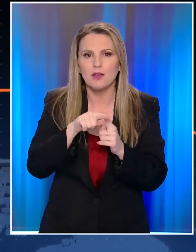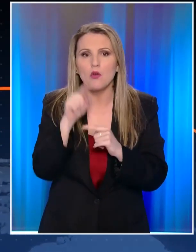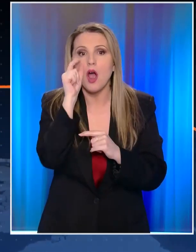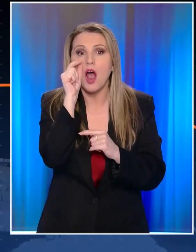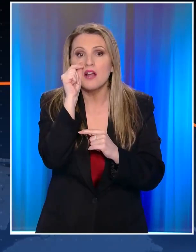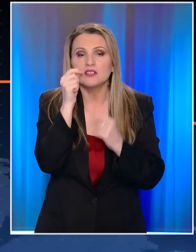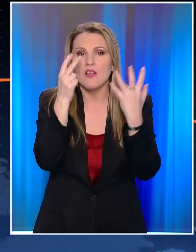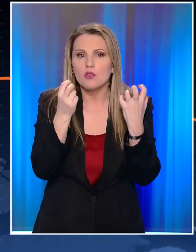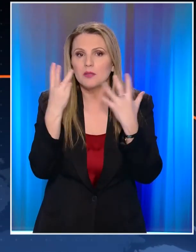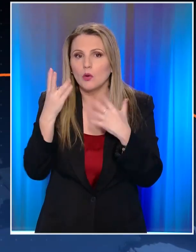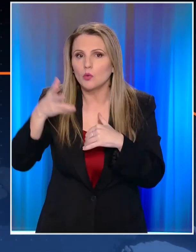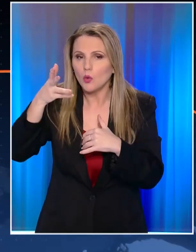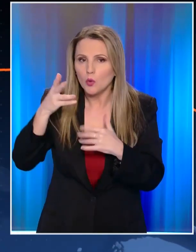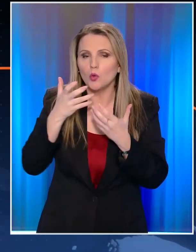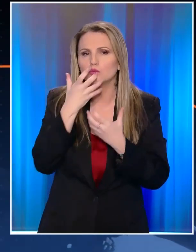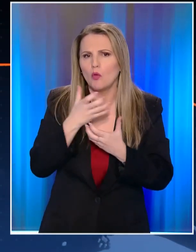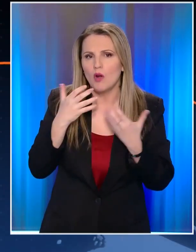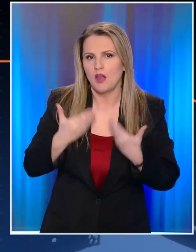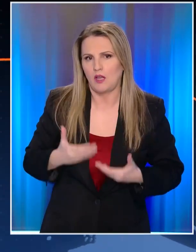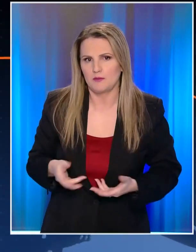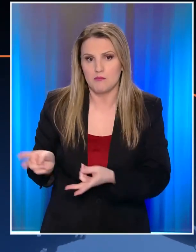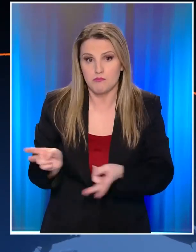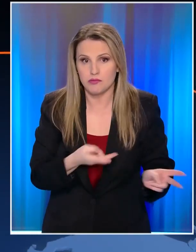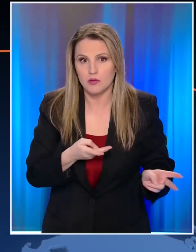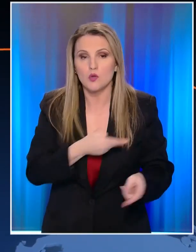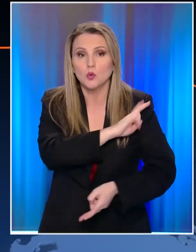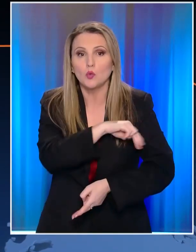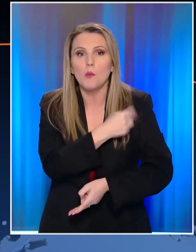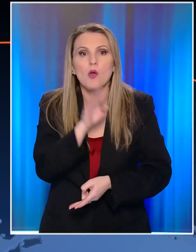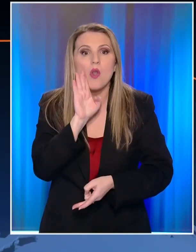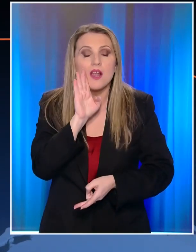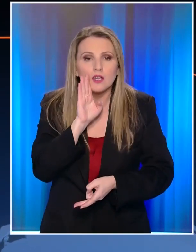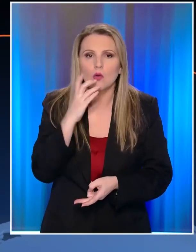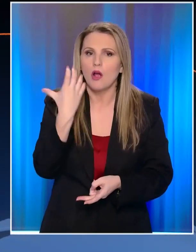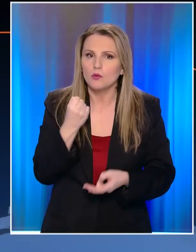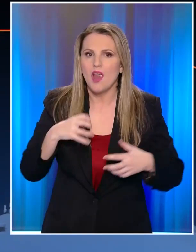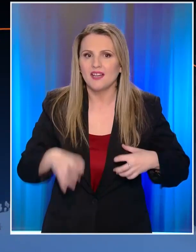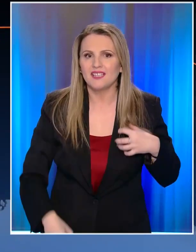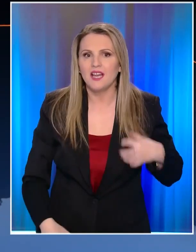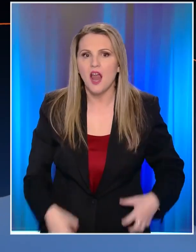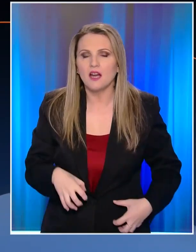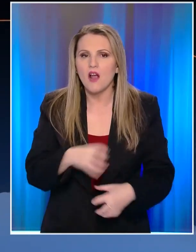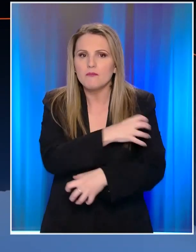διακομίστηκε ένας 78χρονος, ο οποίος τραυματίστηκε σοβαρά και φέρει εγκάβματα στα άκρα.